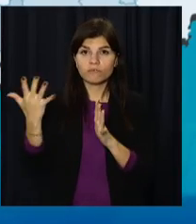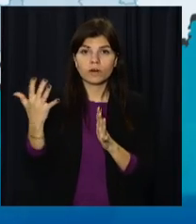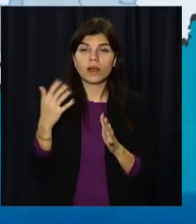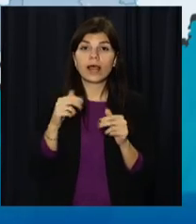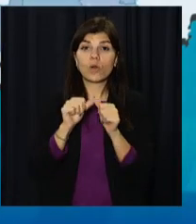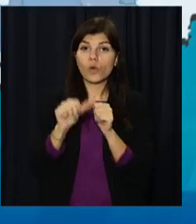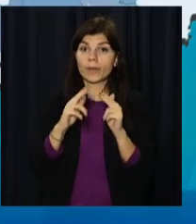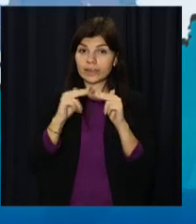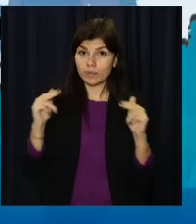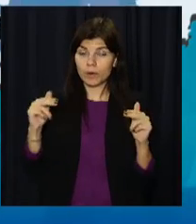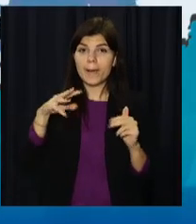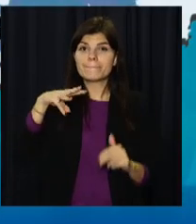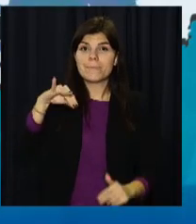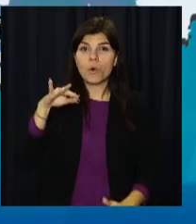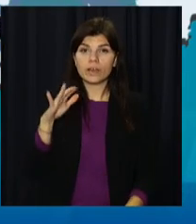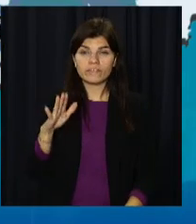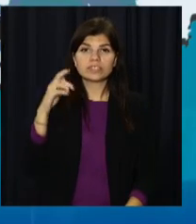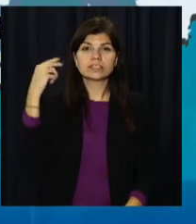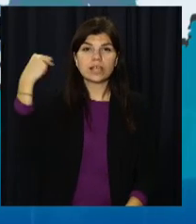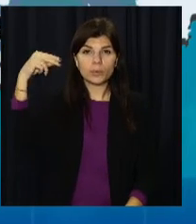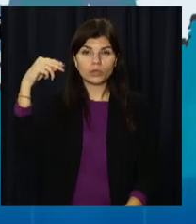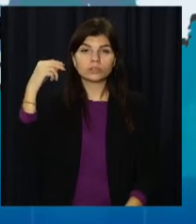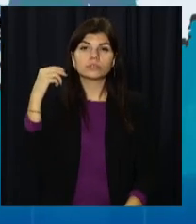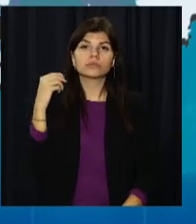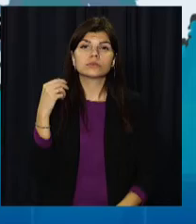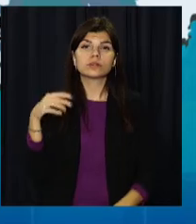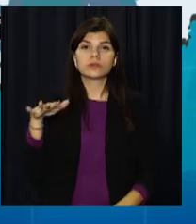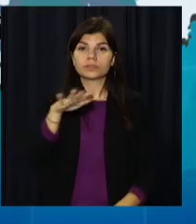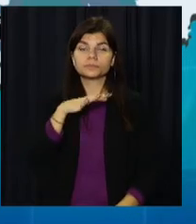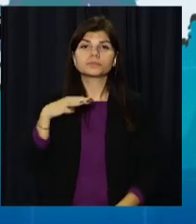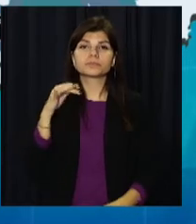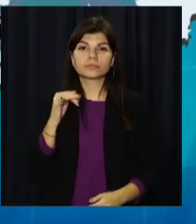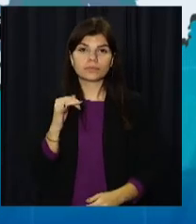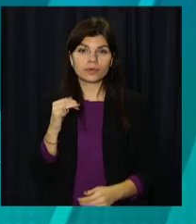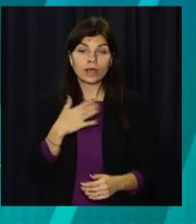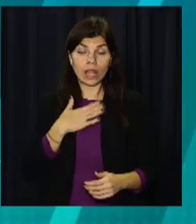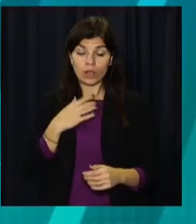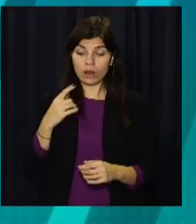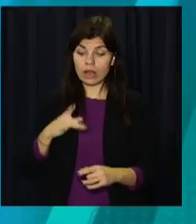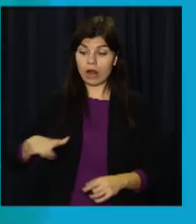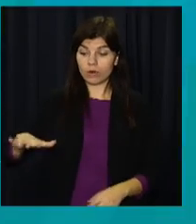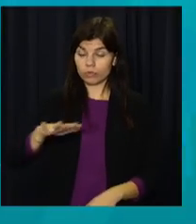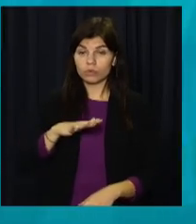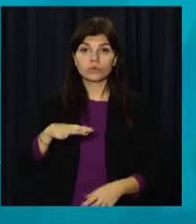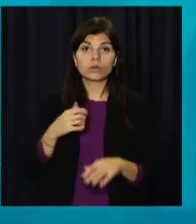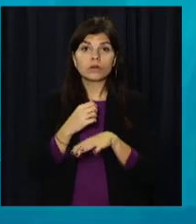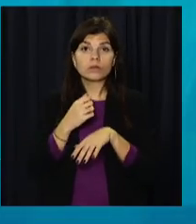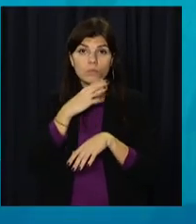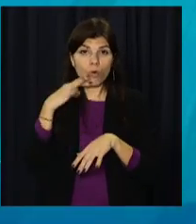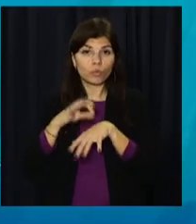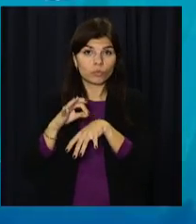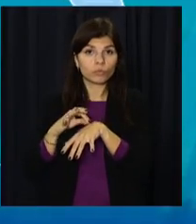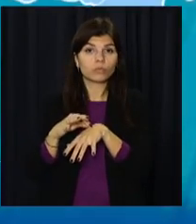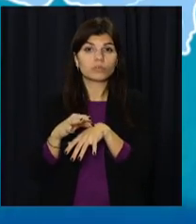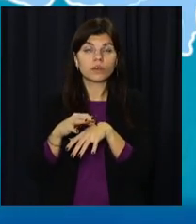окрім Дніпропетровщини, у Миколаївській, Запорізькій та Донецькій областях. Наш регіон за минулу добу антилідер за кількістю